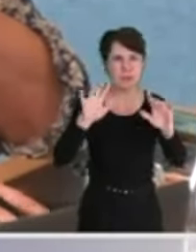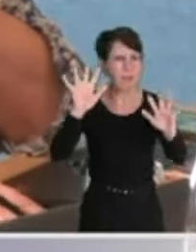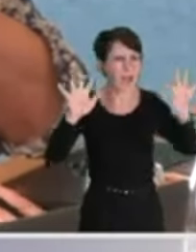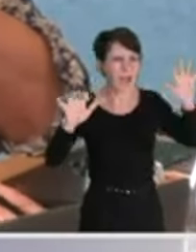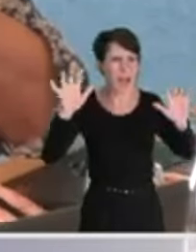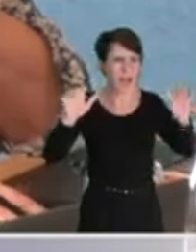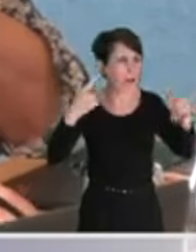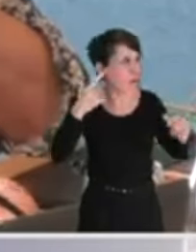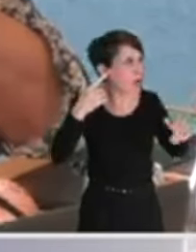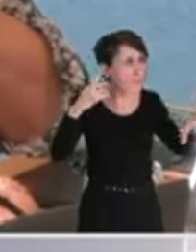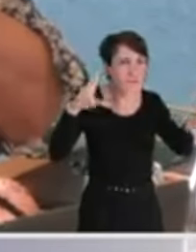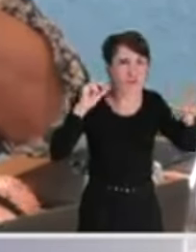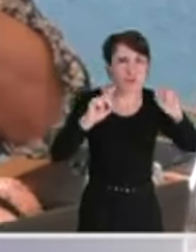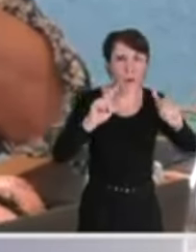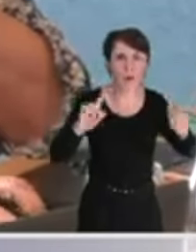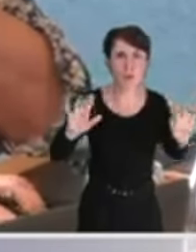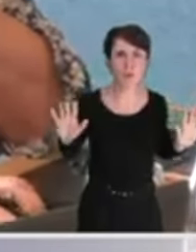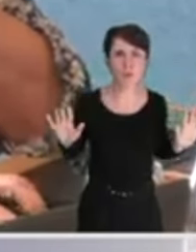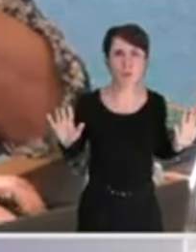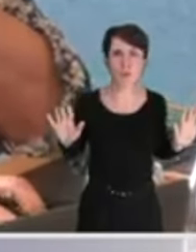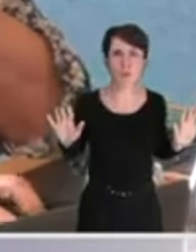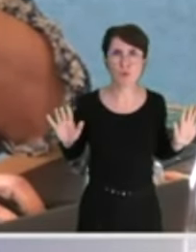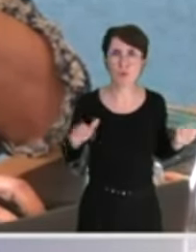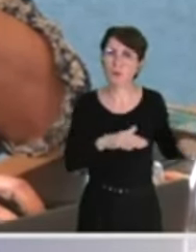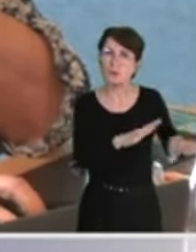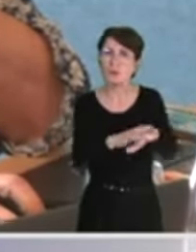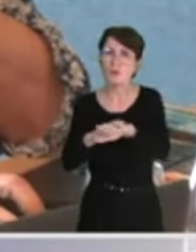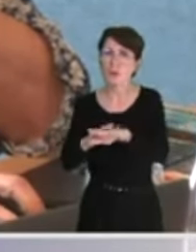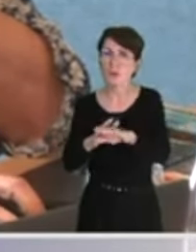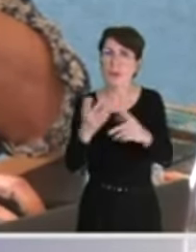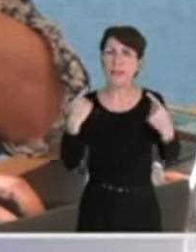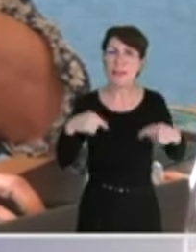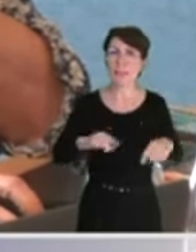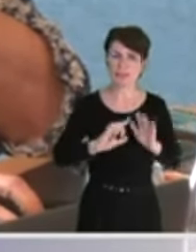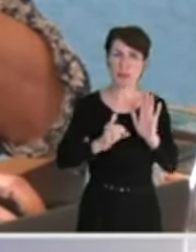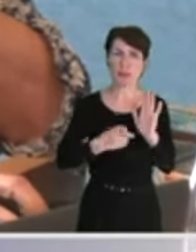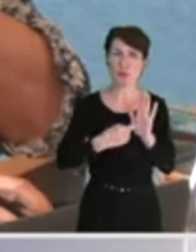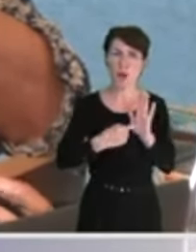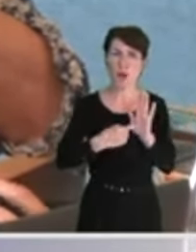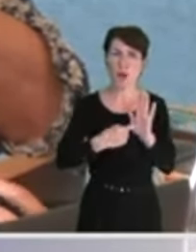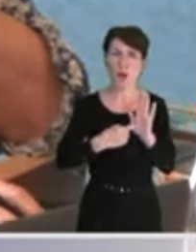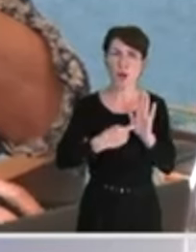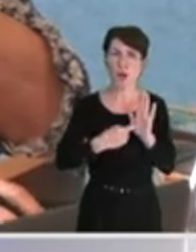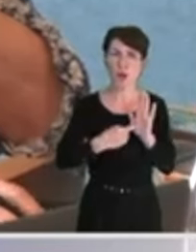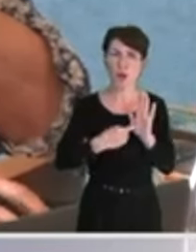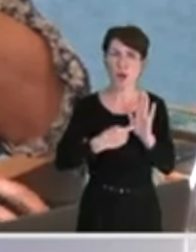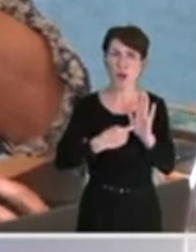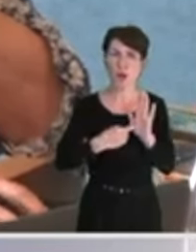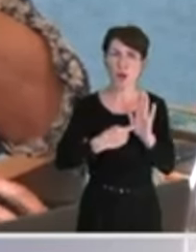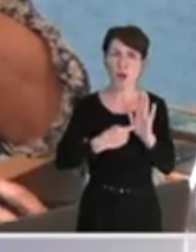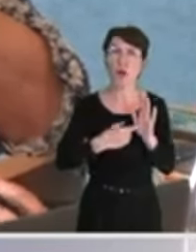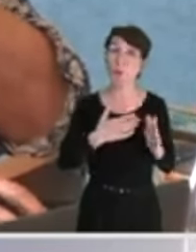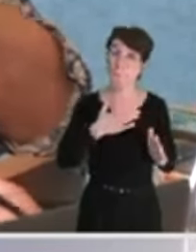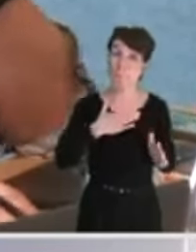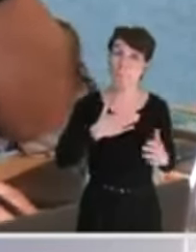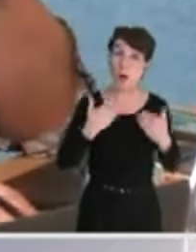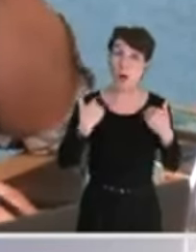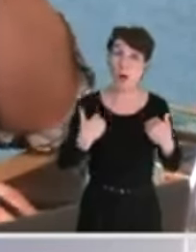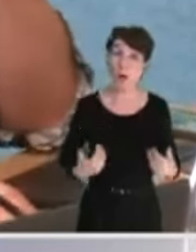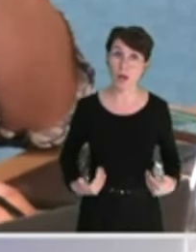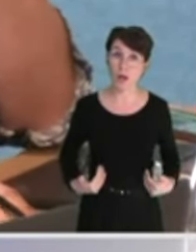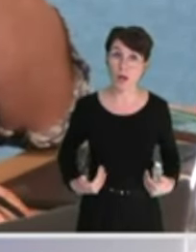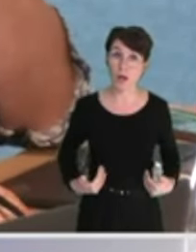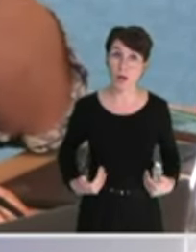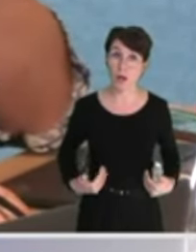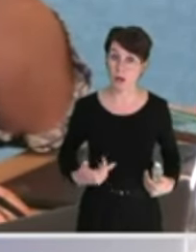simplement, je voudrais rappeler que dans l'état de droit et dans l'état du droit, s'il s'agit de ça, me concernant, je suis donc